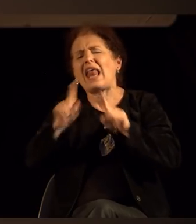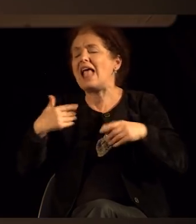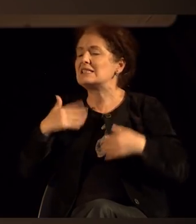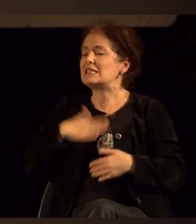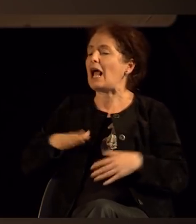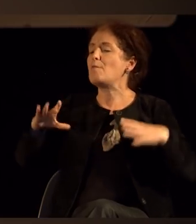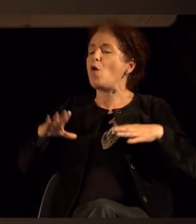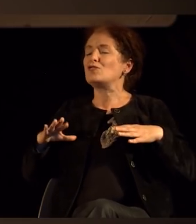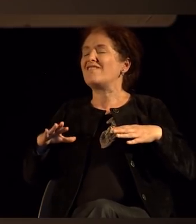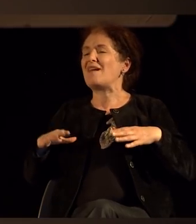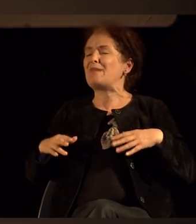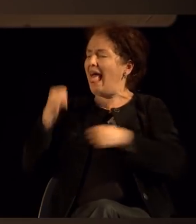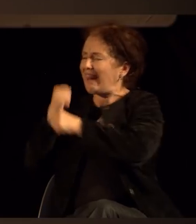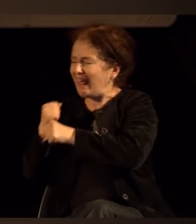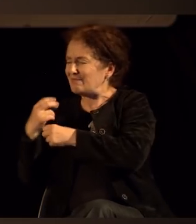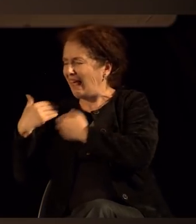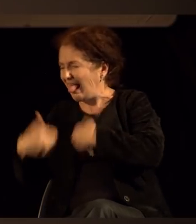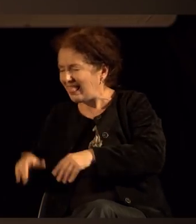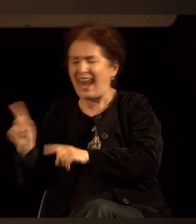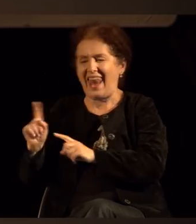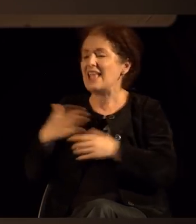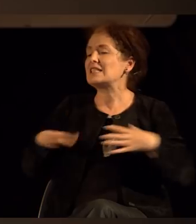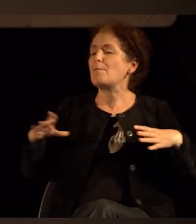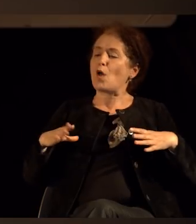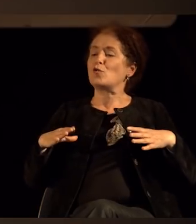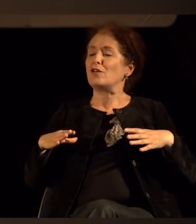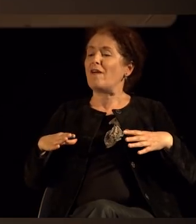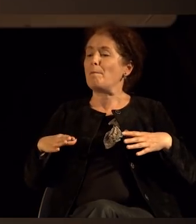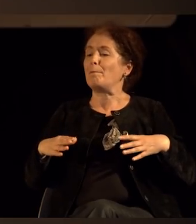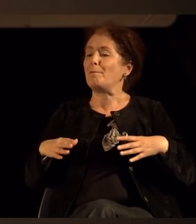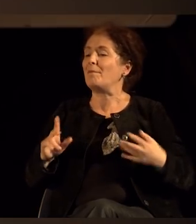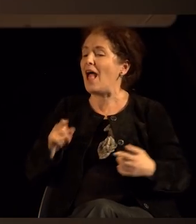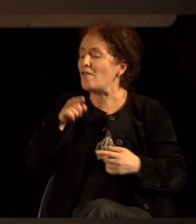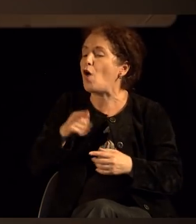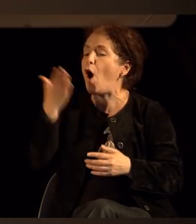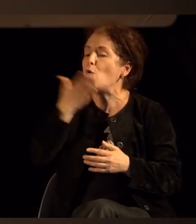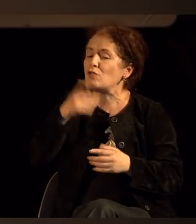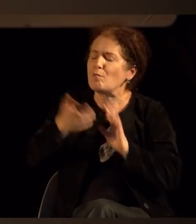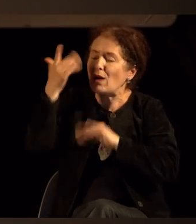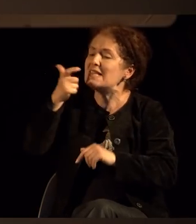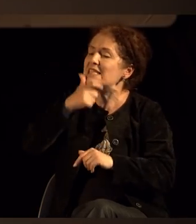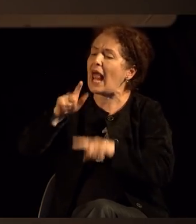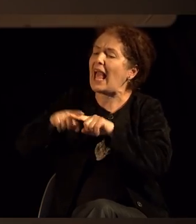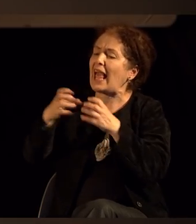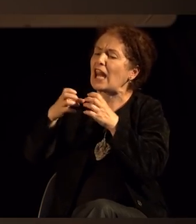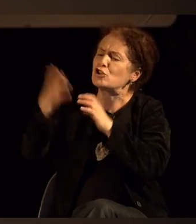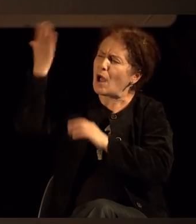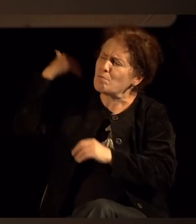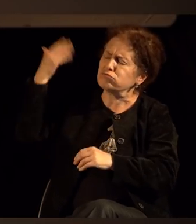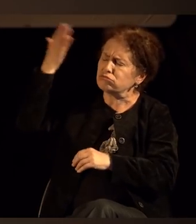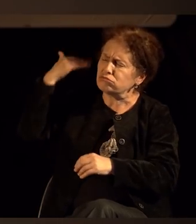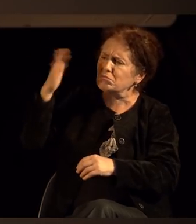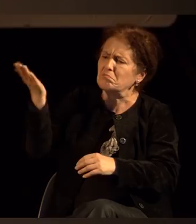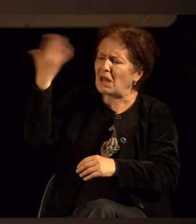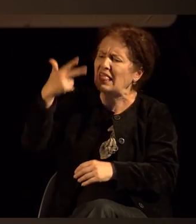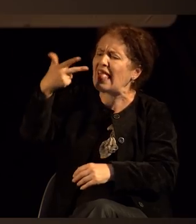И тој човек е среќен. Тоа и такво филозофско учење се појавило во Стара Грција, четврти